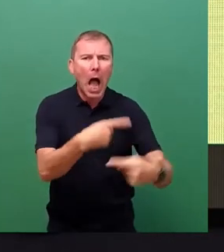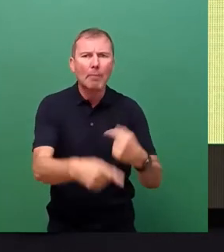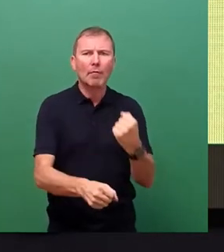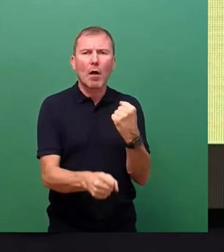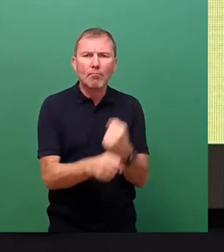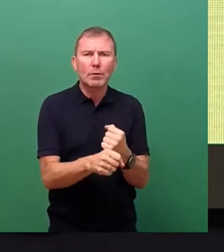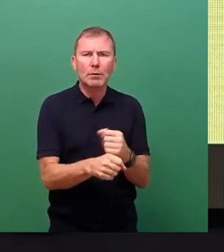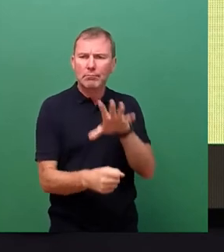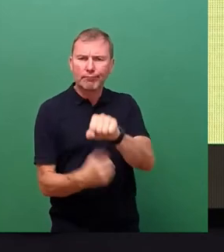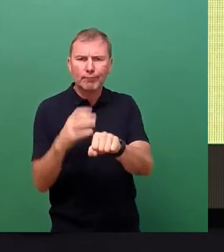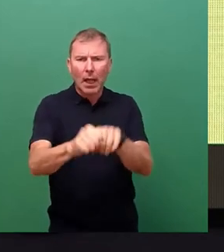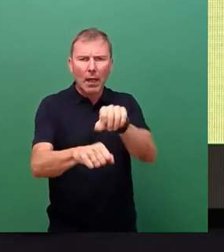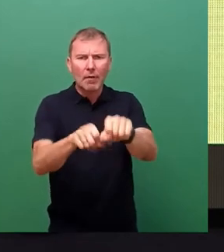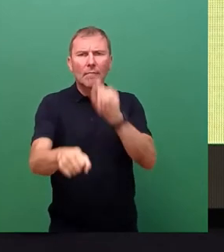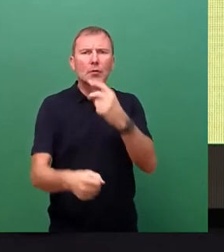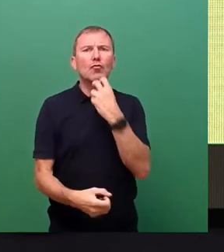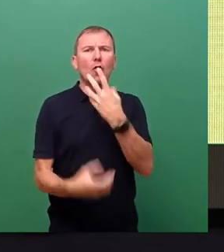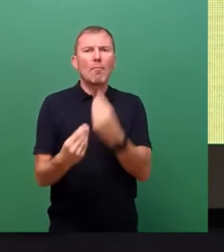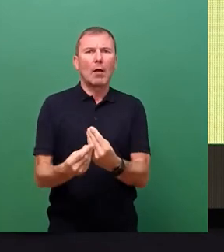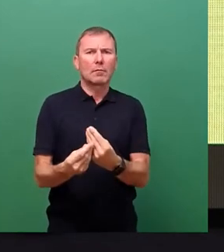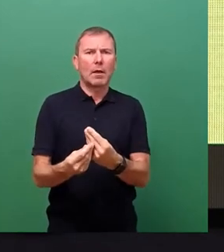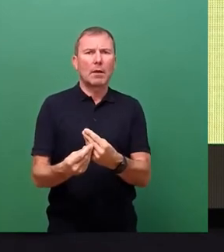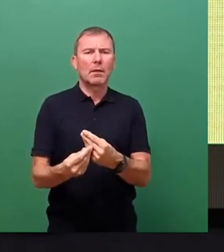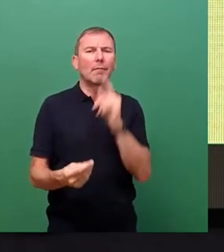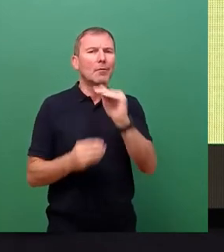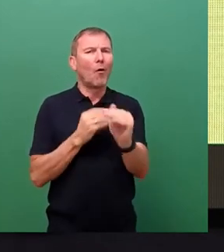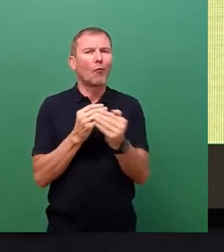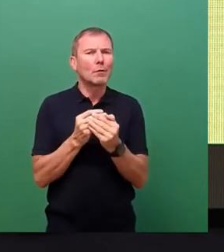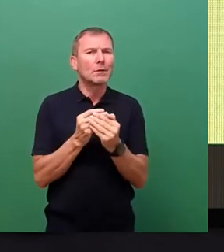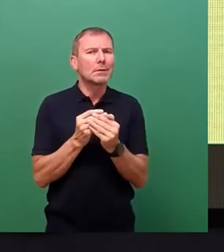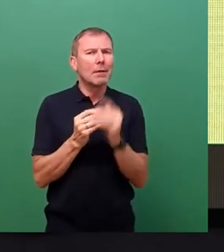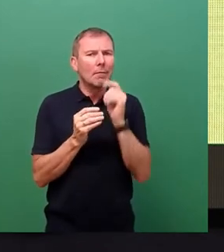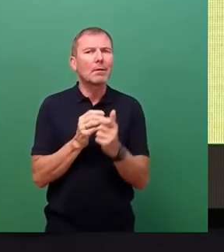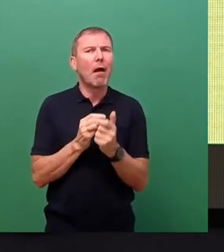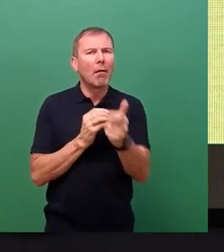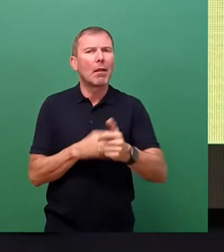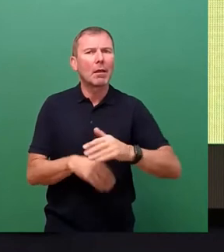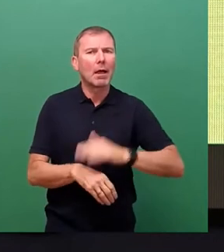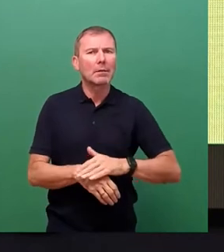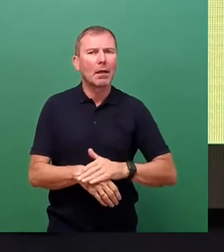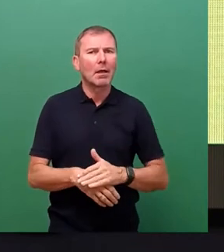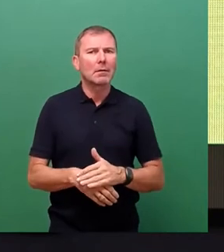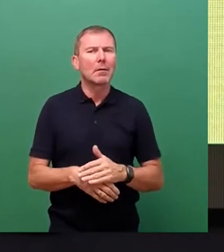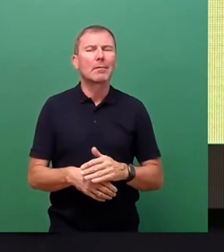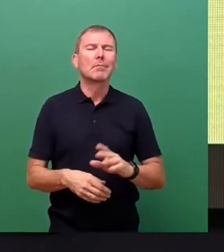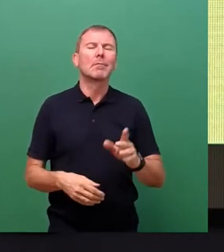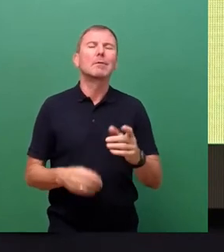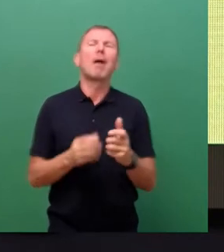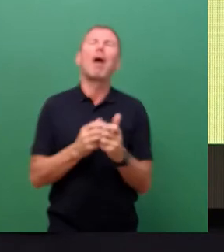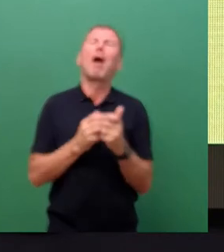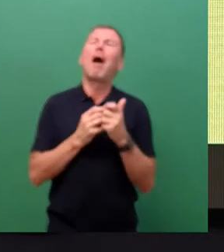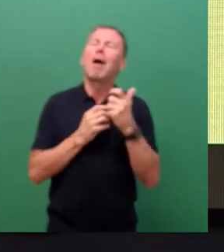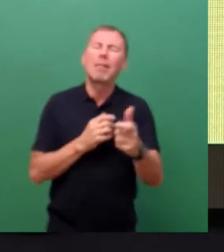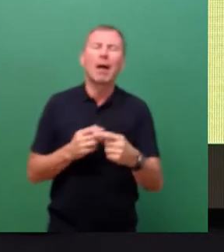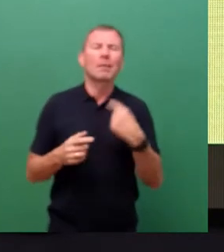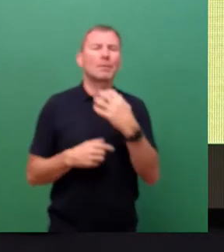einen Stromausfall habe, der nicht nur kurzzeitig ist, sondern der über einen längeren Zeitraum, ich will jetzt nicht über einen lang andauernden reden, es